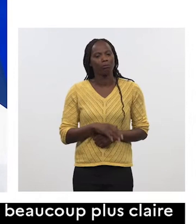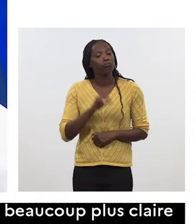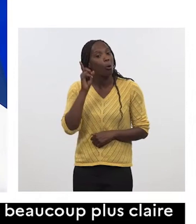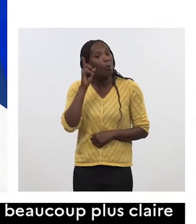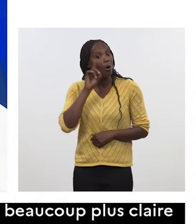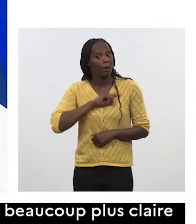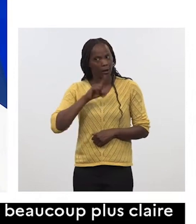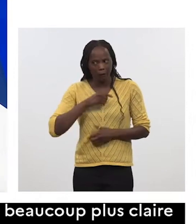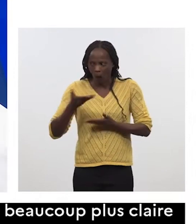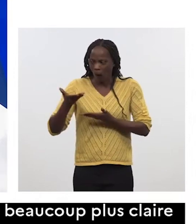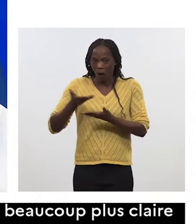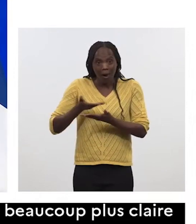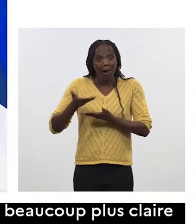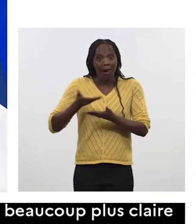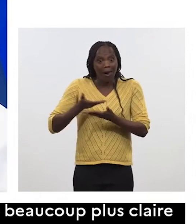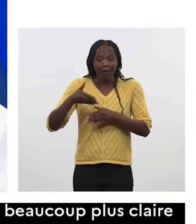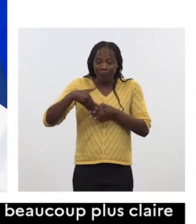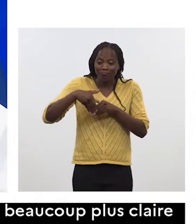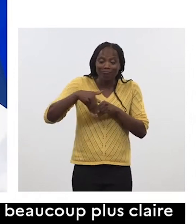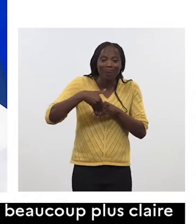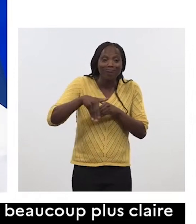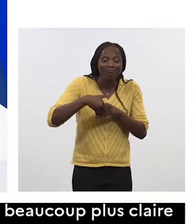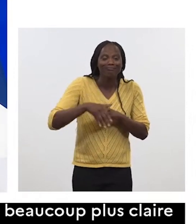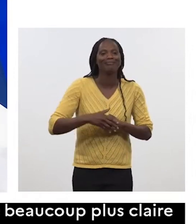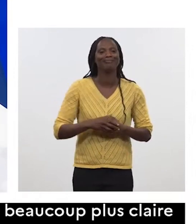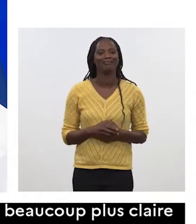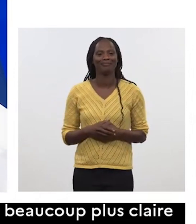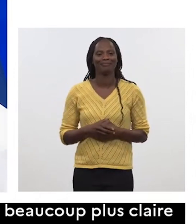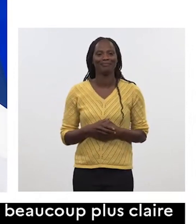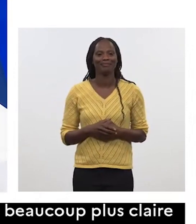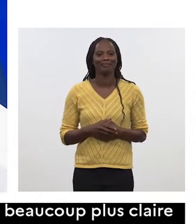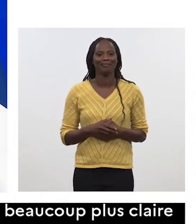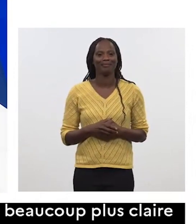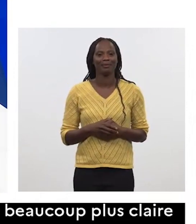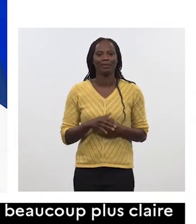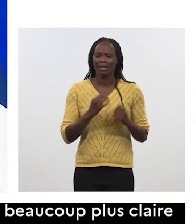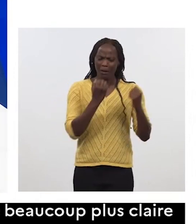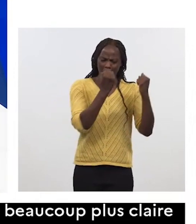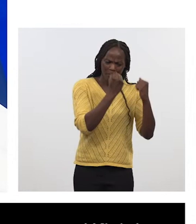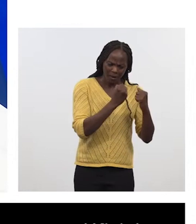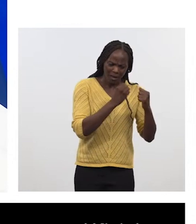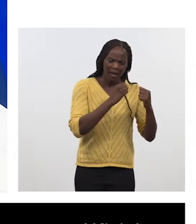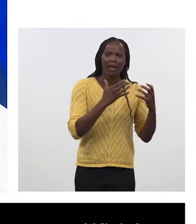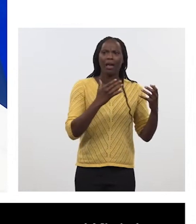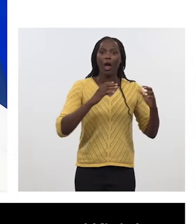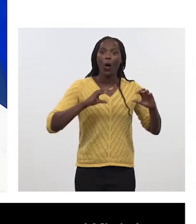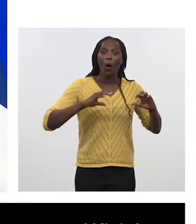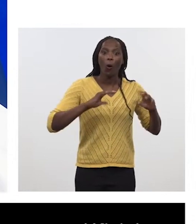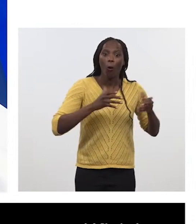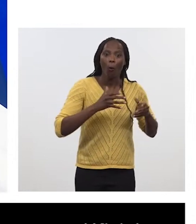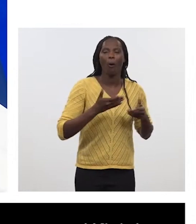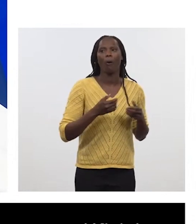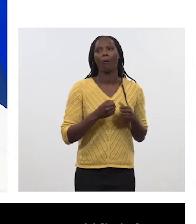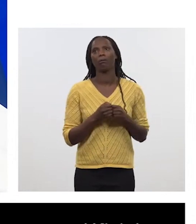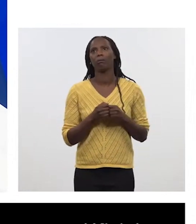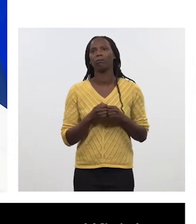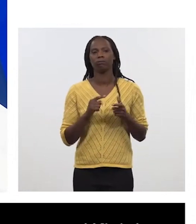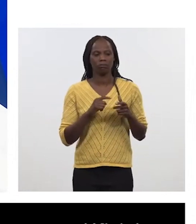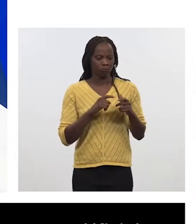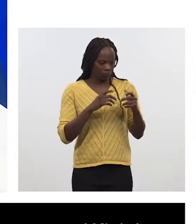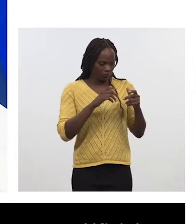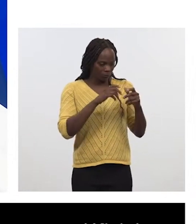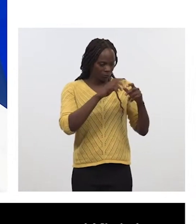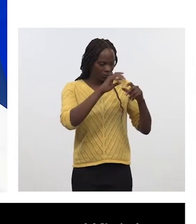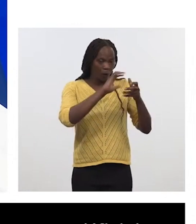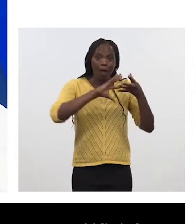en discuter dans les semaines à venir. Quels sont les différents piliers ? Quel est le découpage